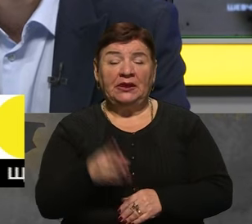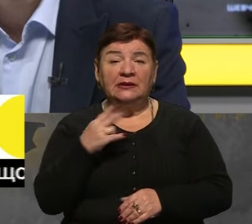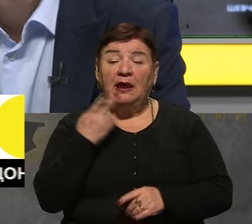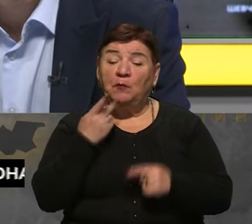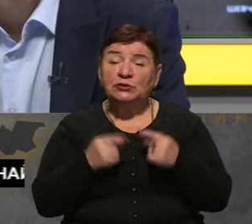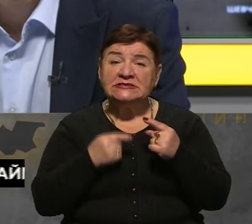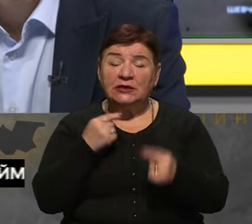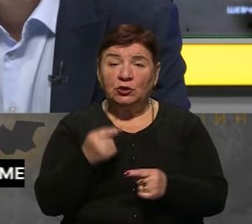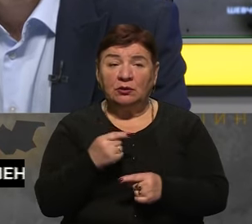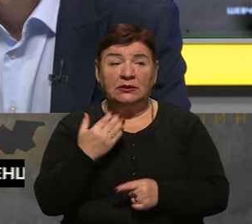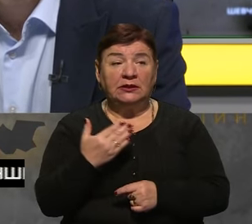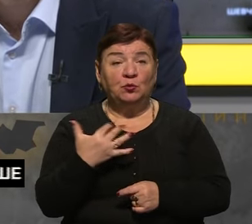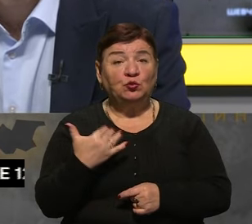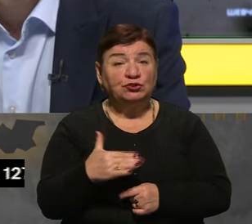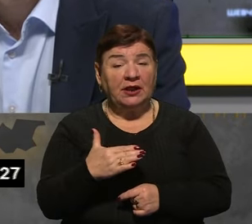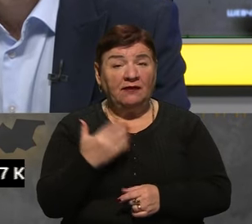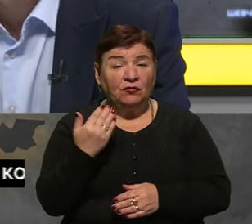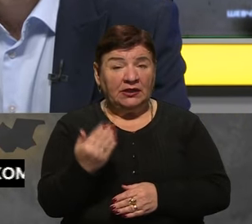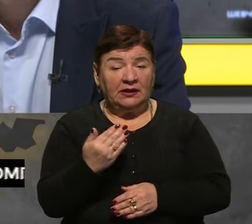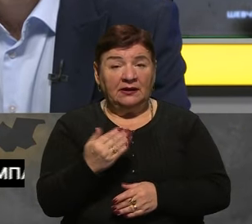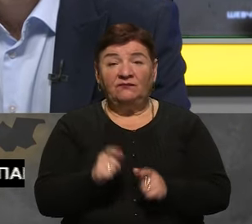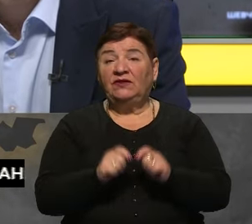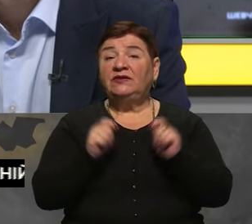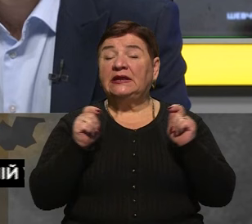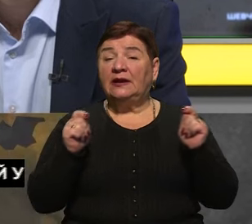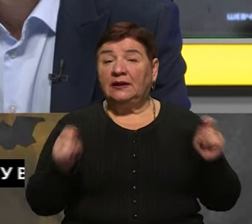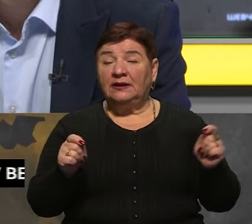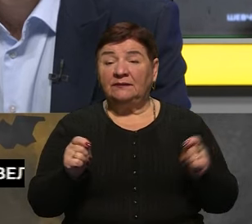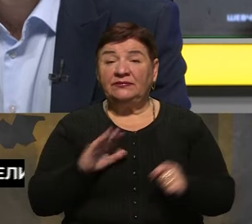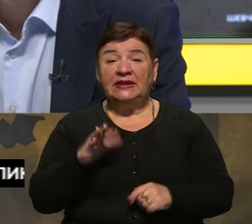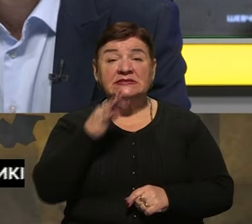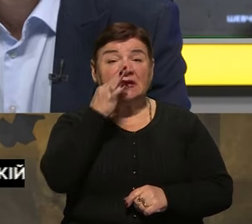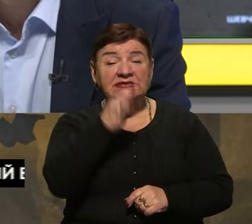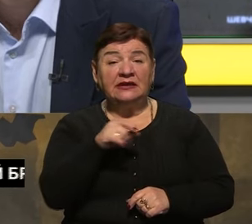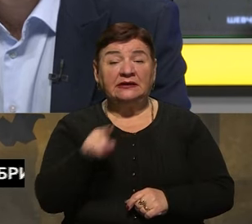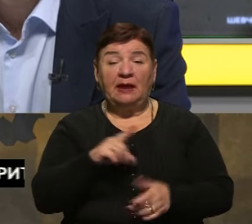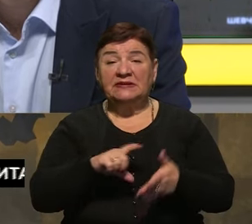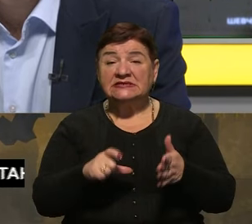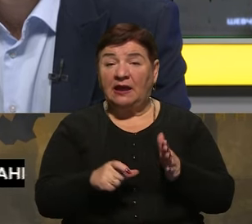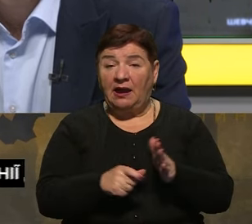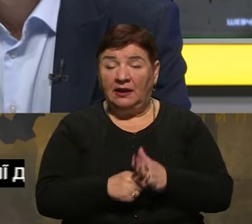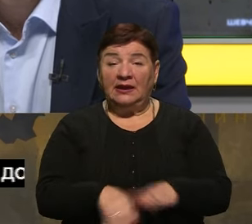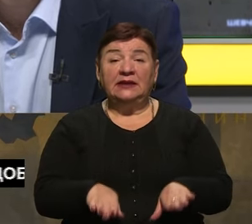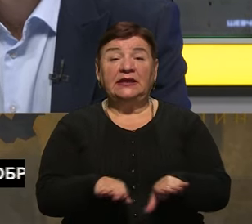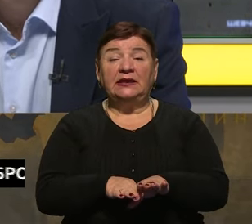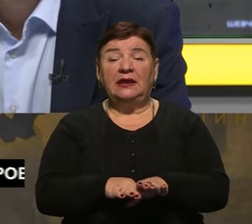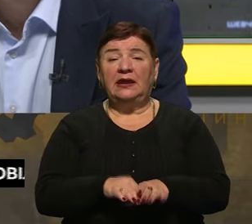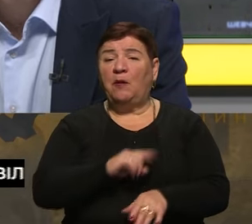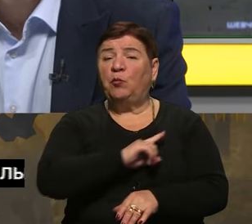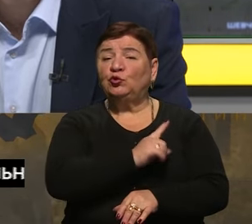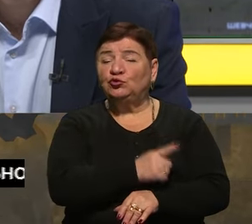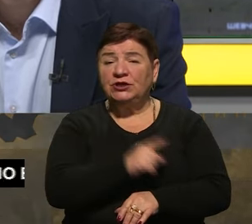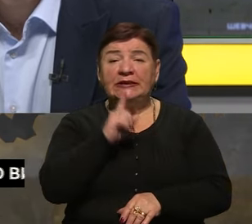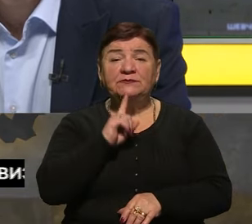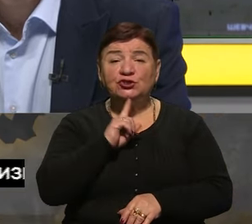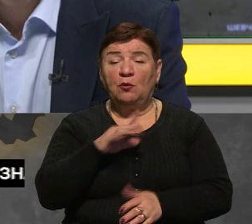постійно, і їм же ж вони відкрили, ну не сказати там цеха, ну такі певні потужності на тим